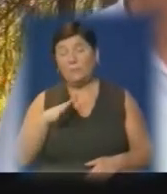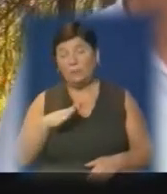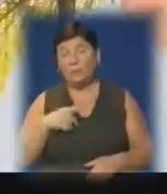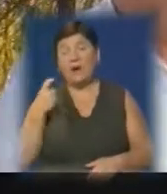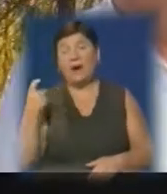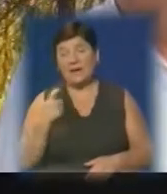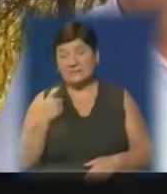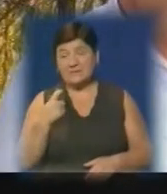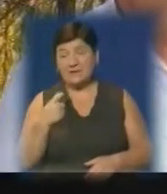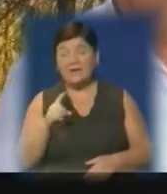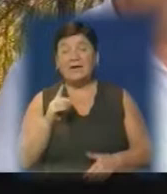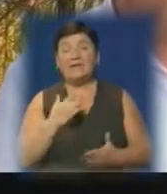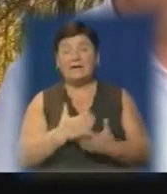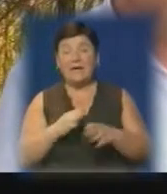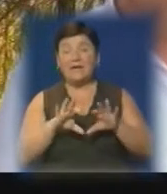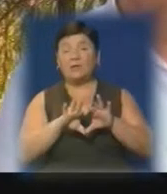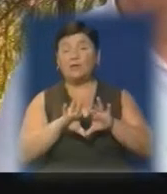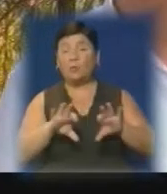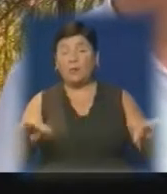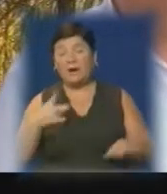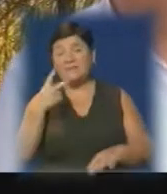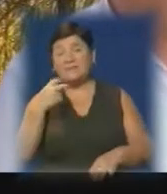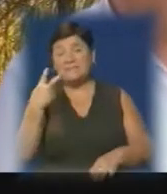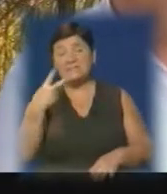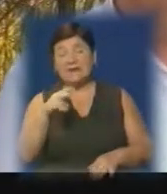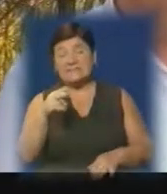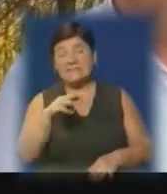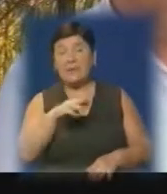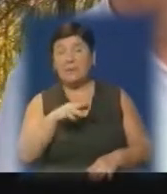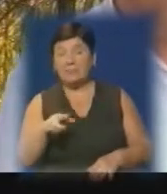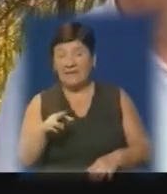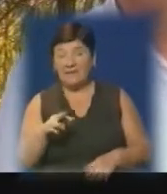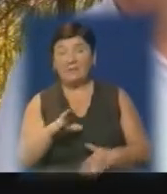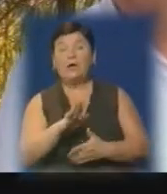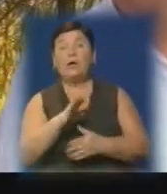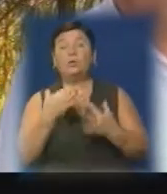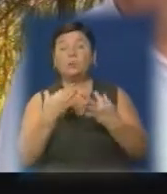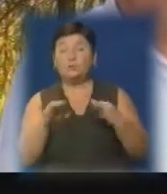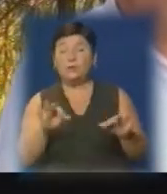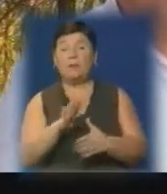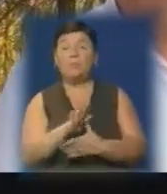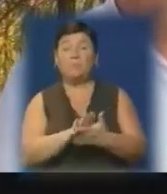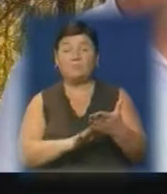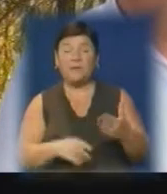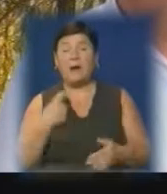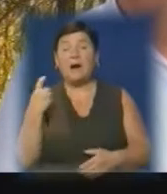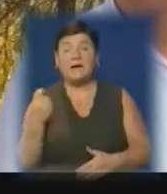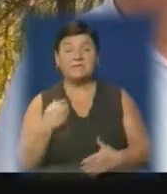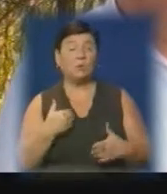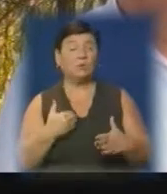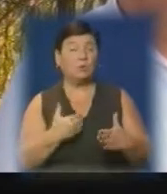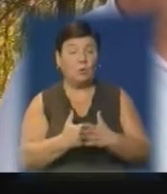газофікований. Труба діаметром 220 мм дозволяє в подальшому проводити газ до